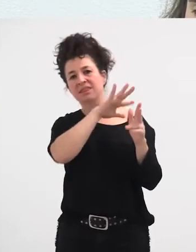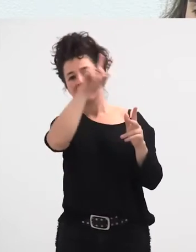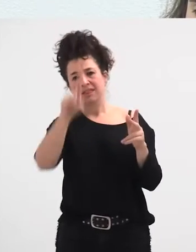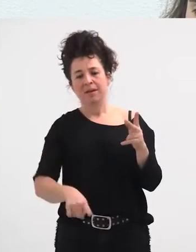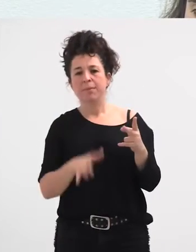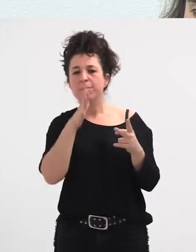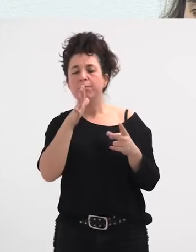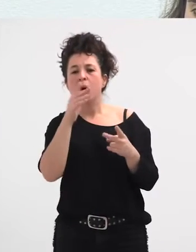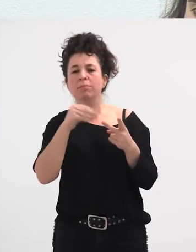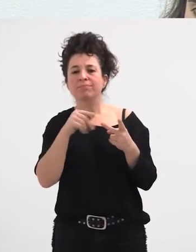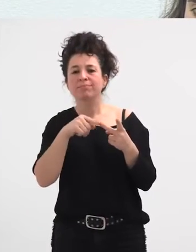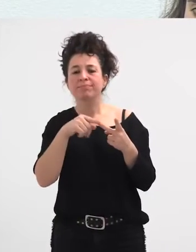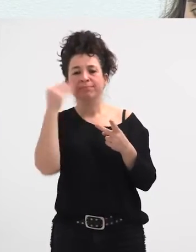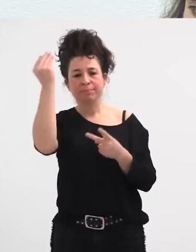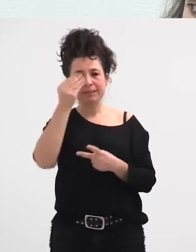oso